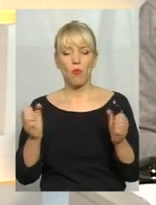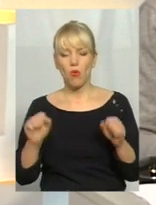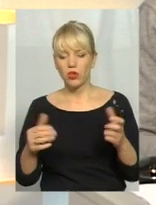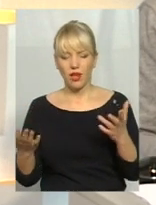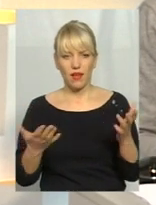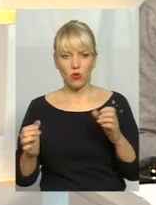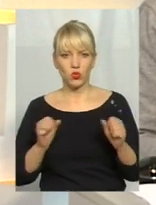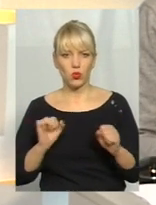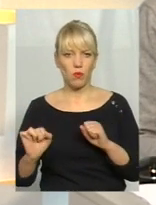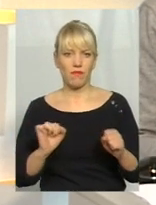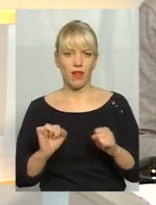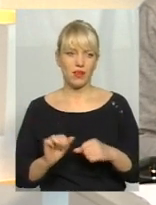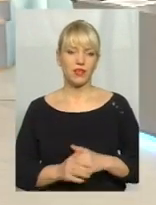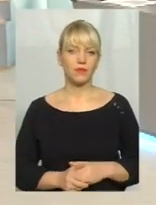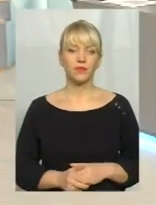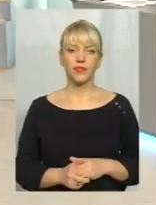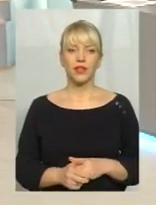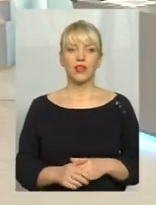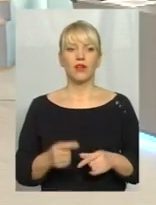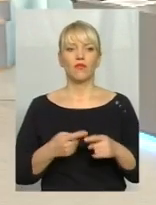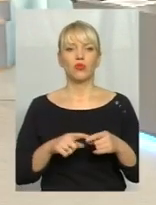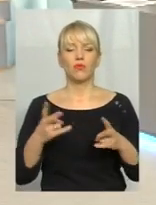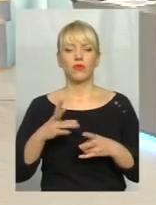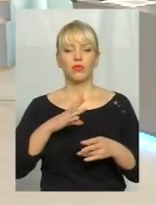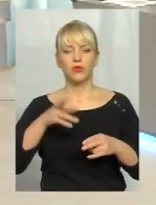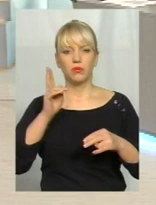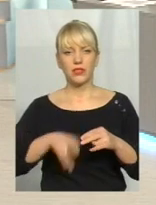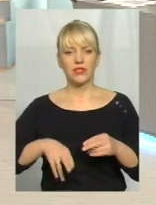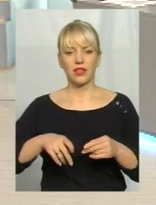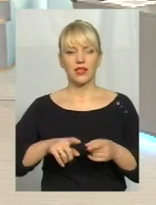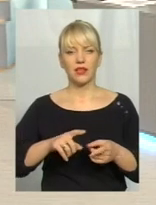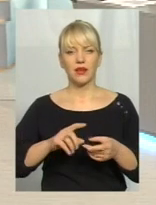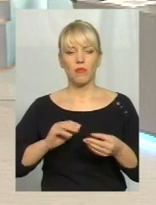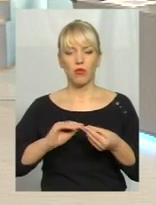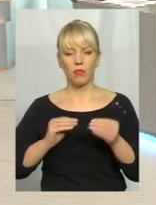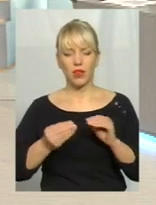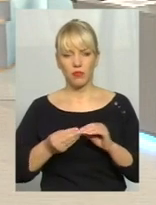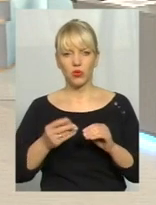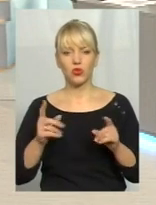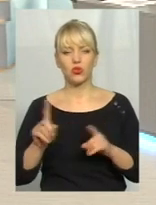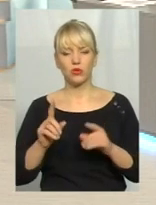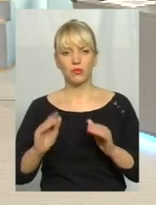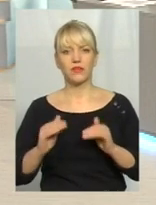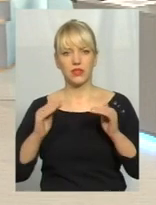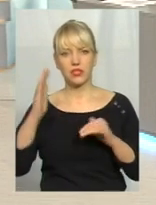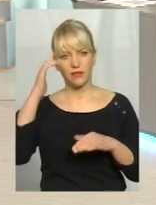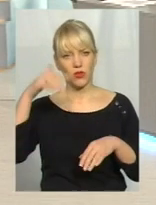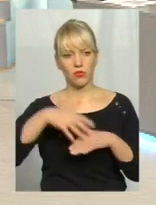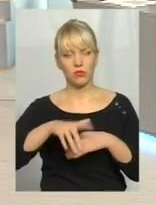Воно має перестати бути проблемою, якщо підвищиться свідомість мешканців,